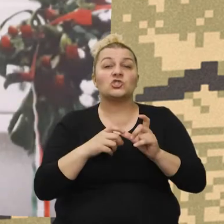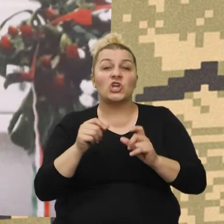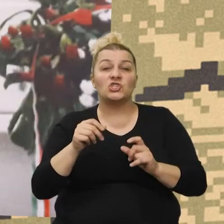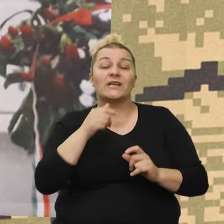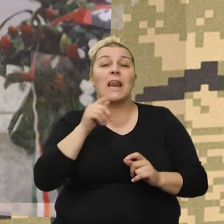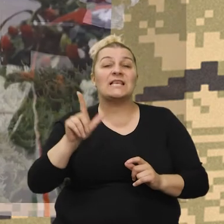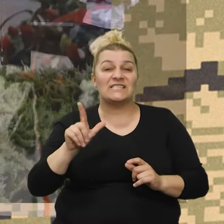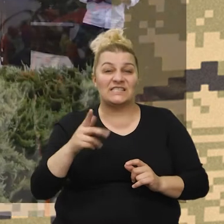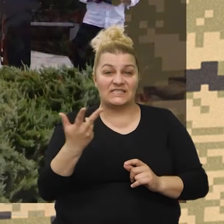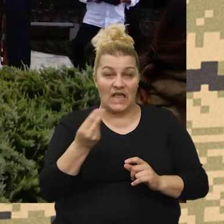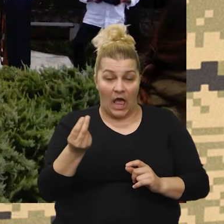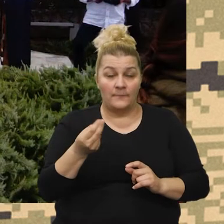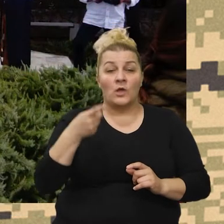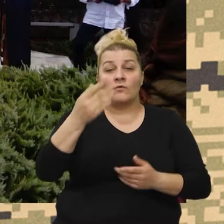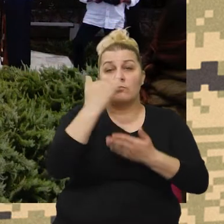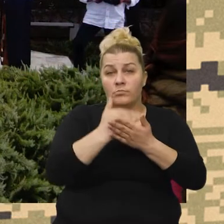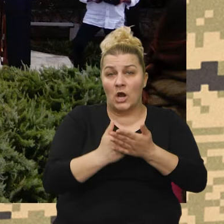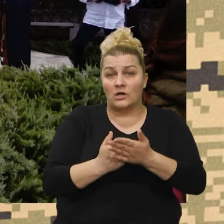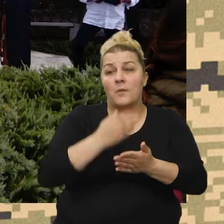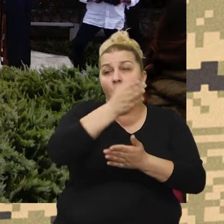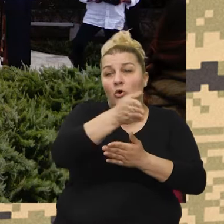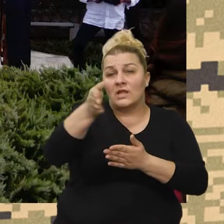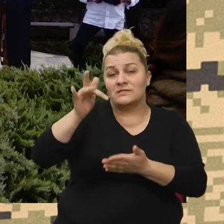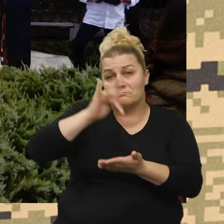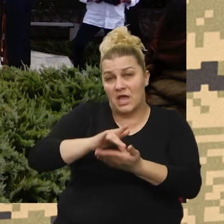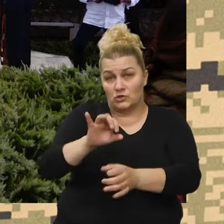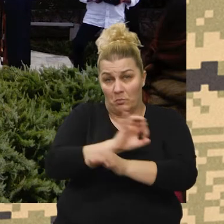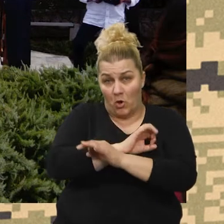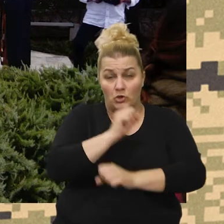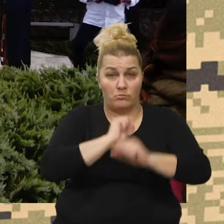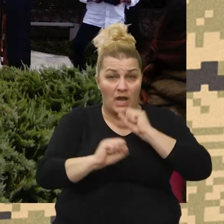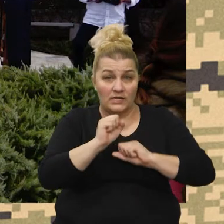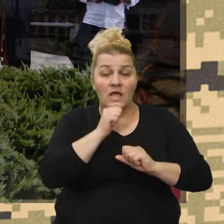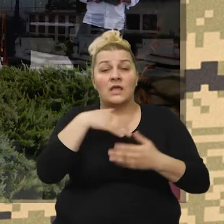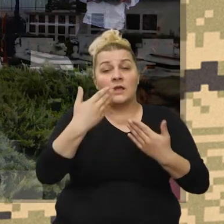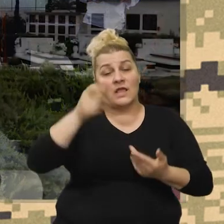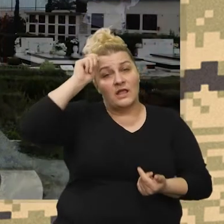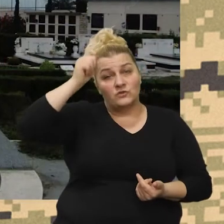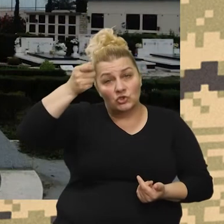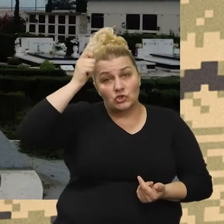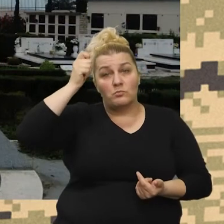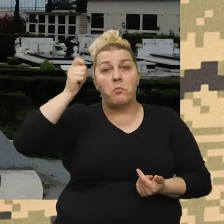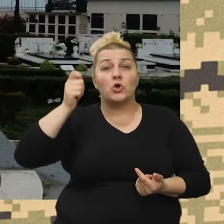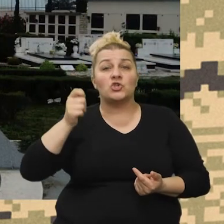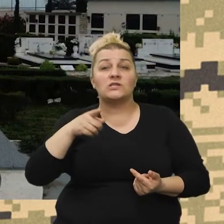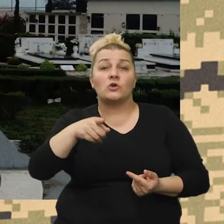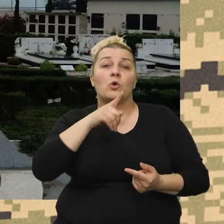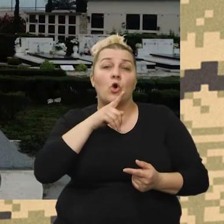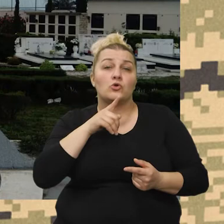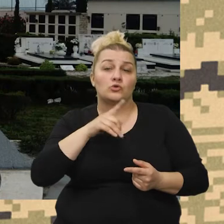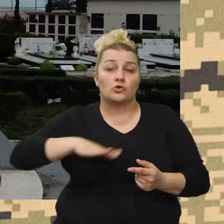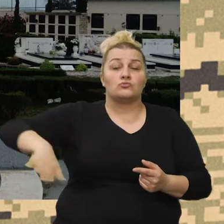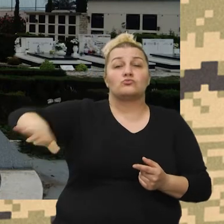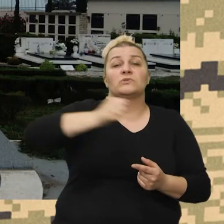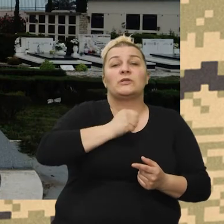Lisica. Program rada udruge temelje se na obilasku mjesta pogibje hrvatskih branitelja te odavanje počastih čerima i sinujomene grobištima Spitsko-Dramatijske